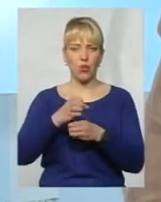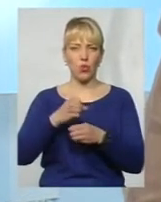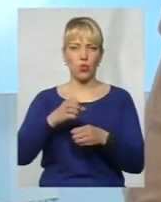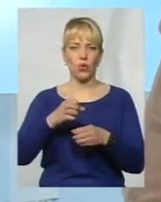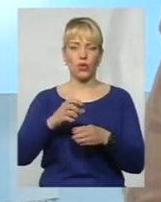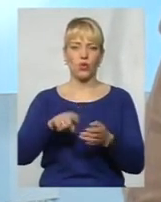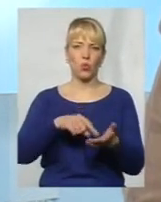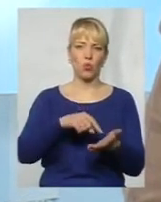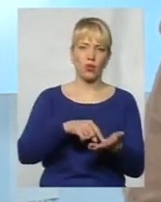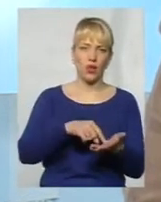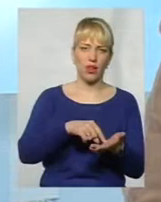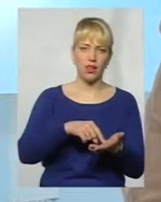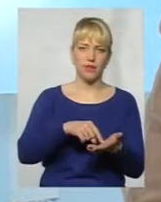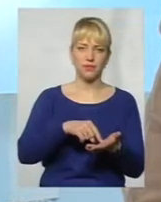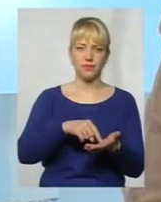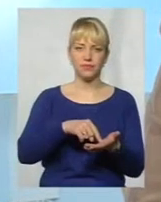комунальна,